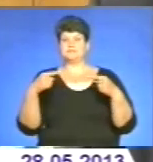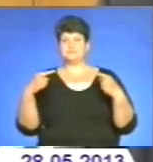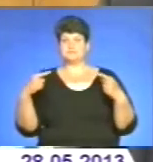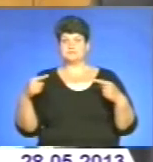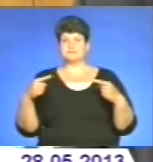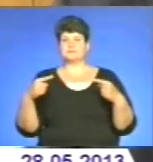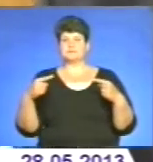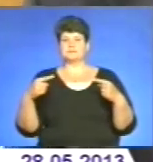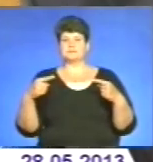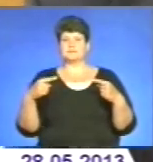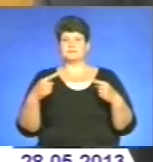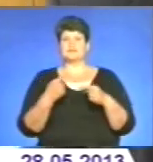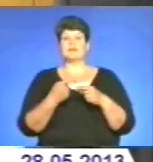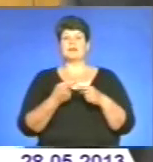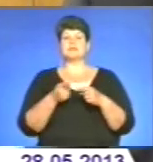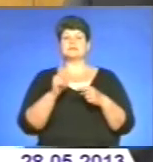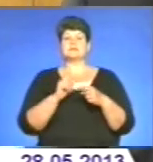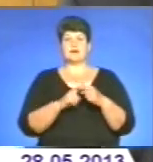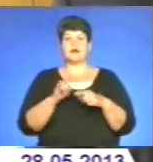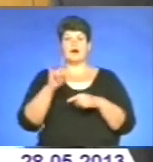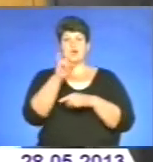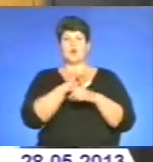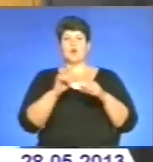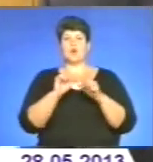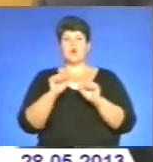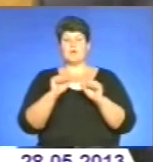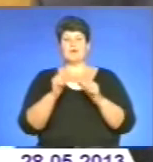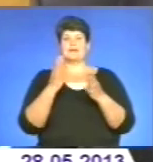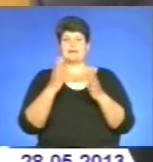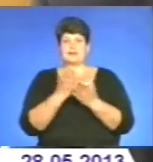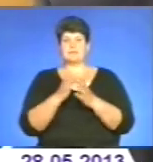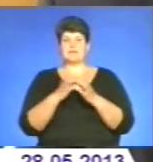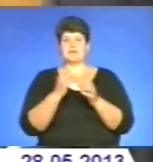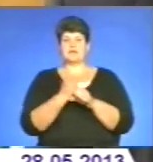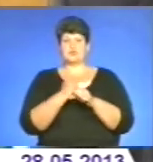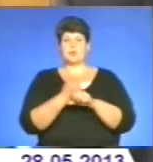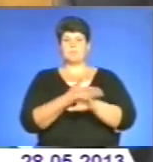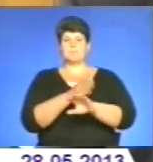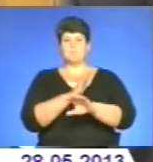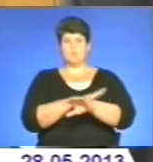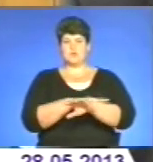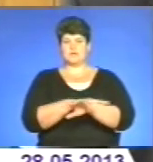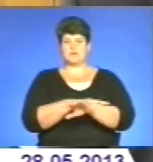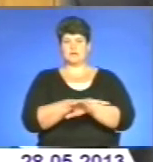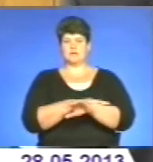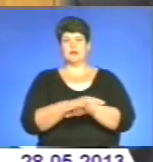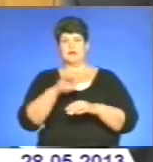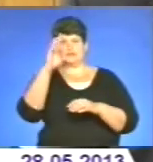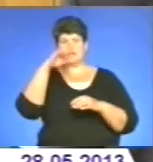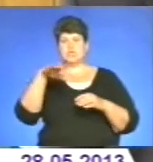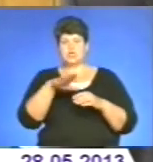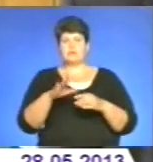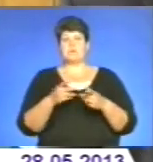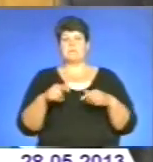цих аерокоманд, які працюють у нас на території України і в Польській республіці, вони підготували цей рад